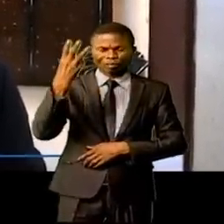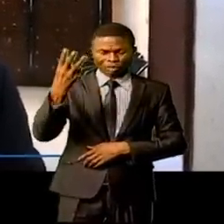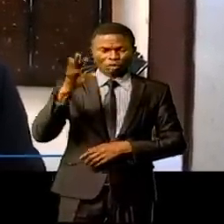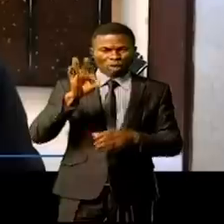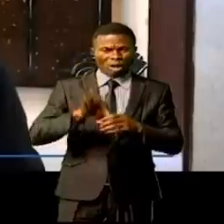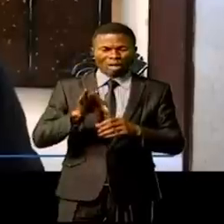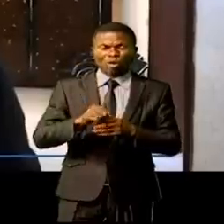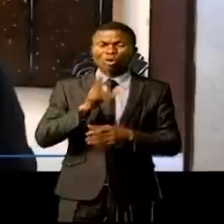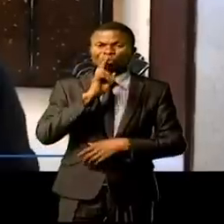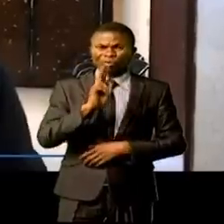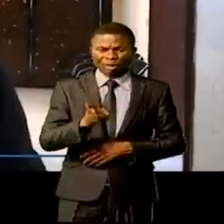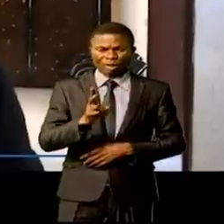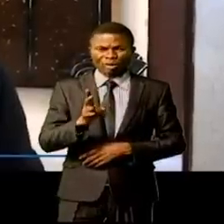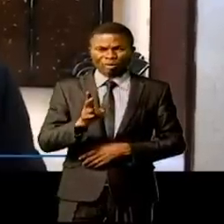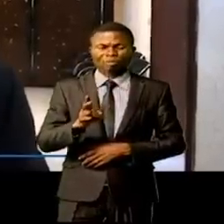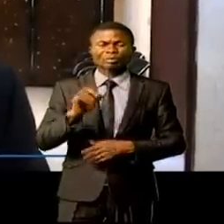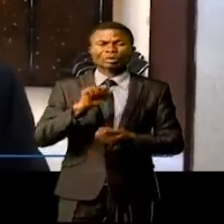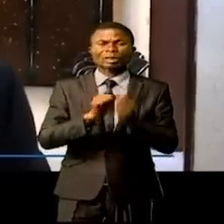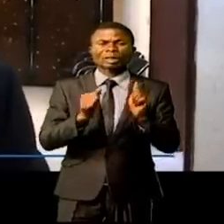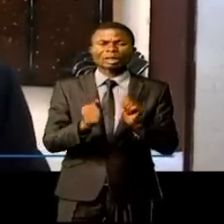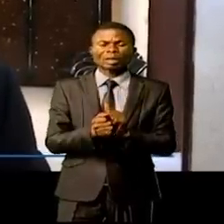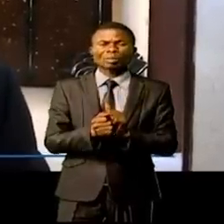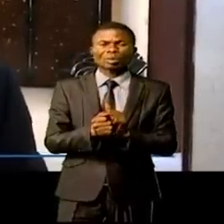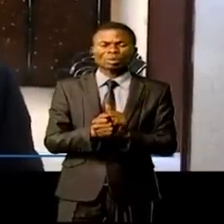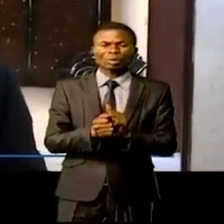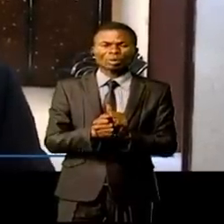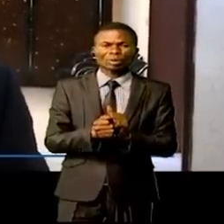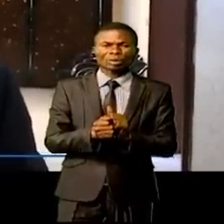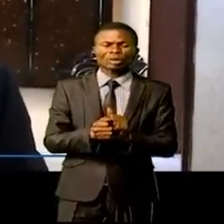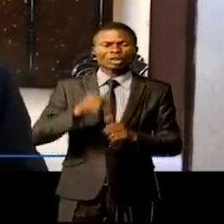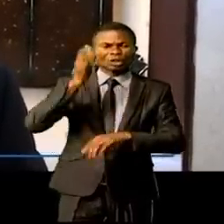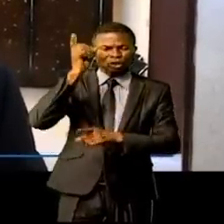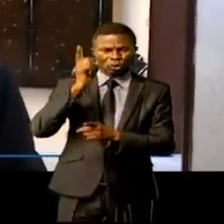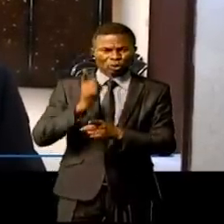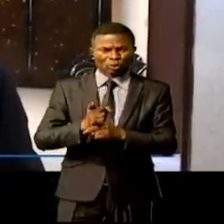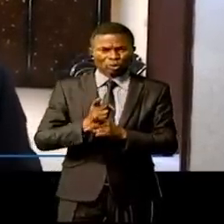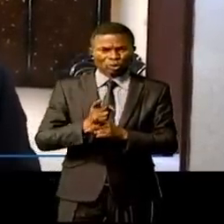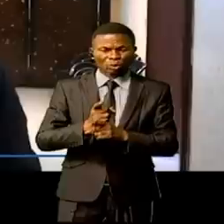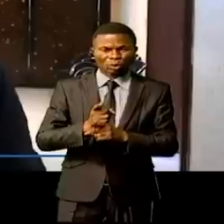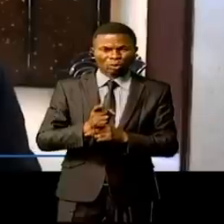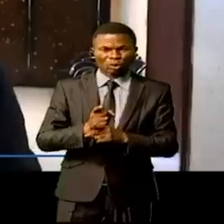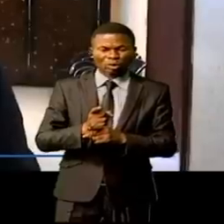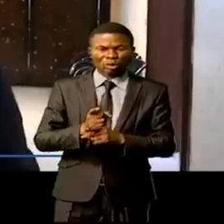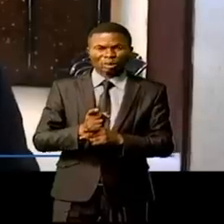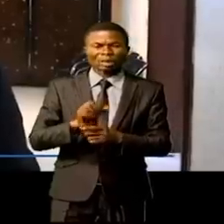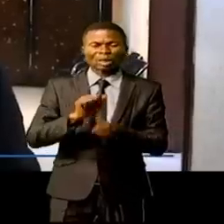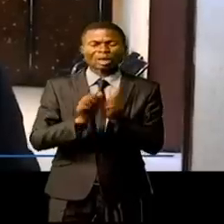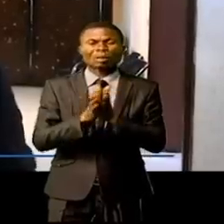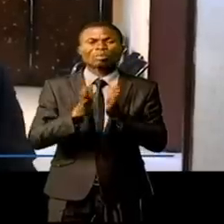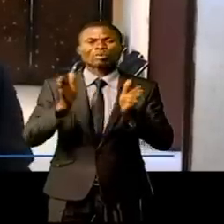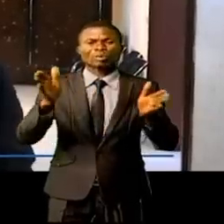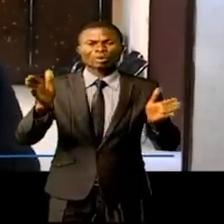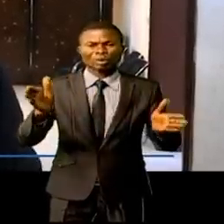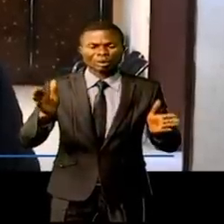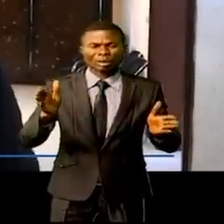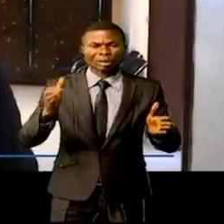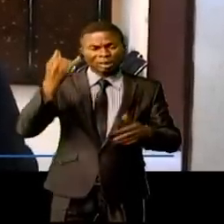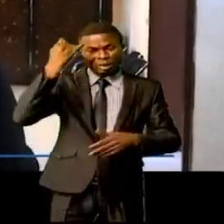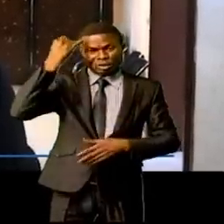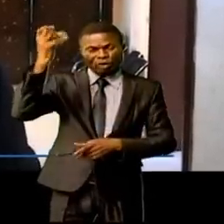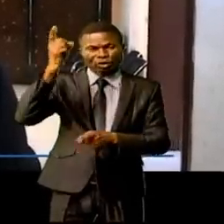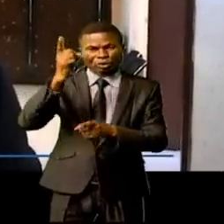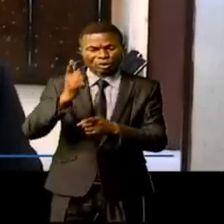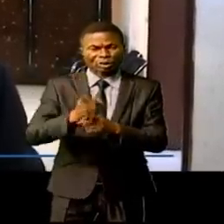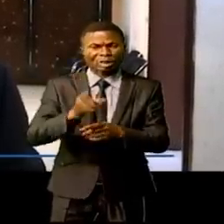qui est intégral, livre, juste. L'élection, en général, c'est l'idée des